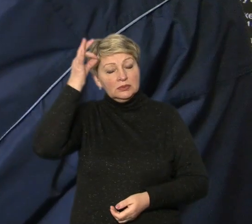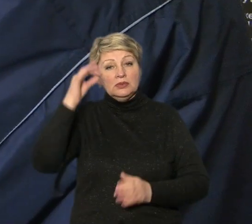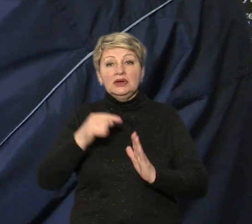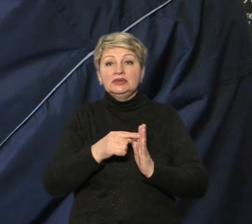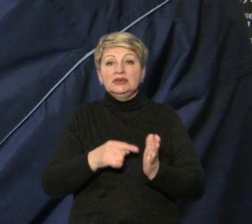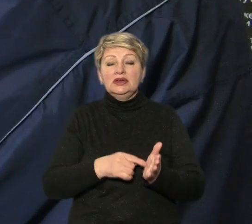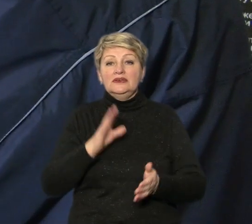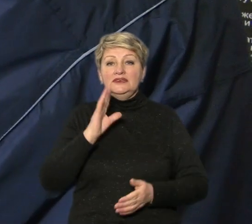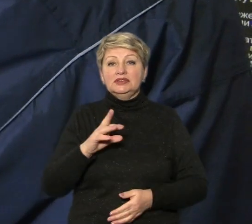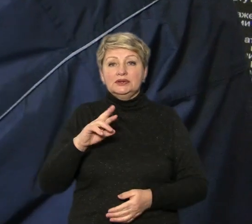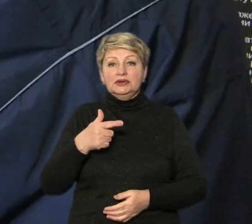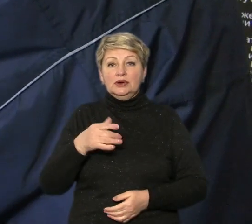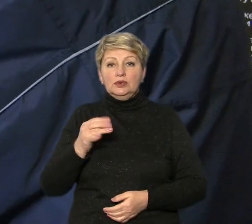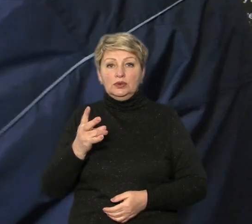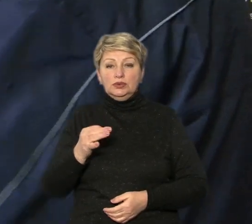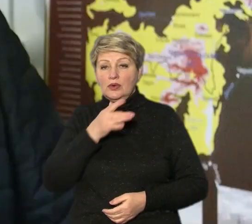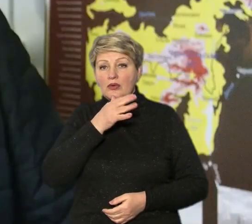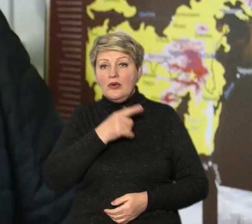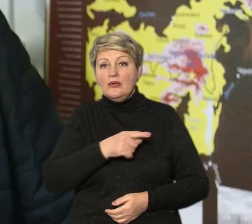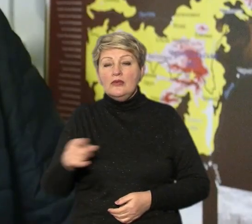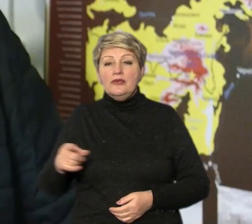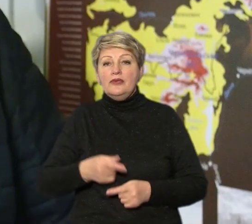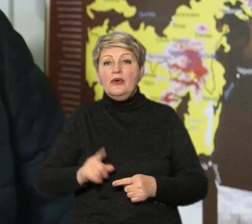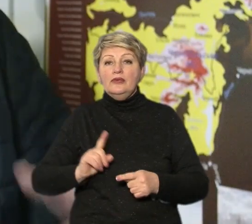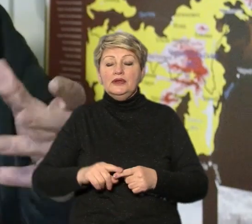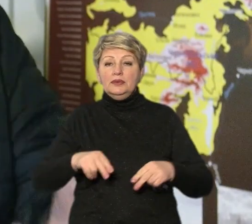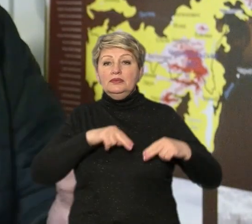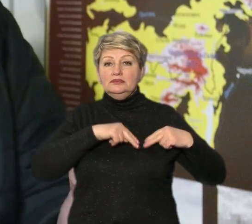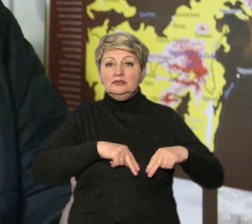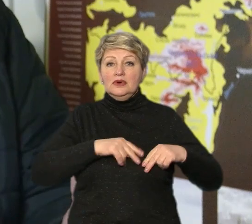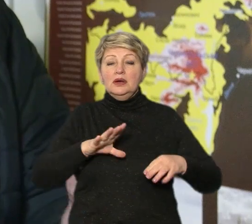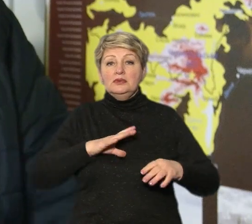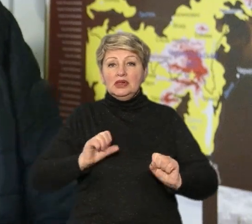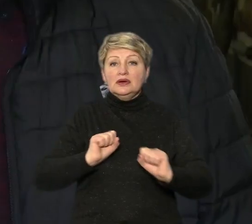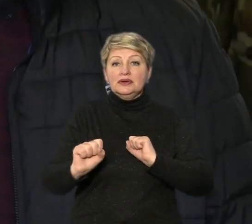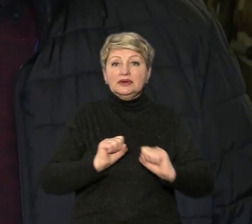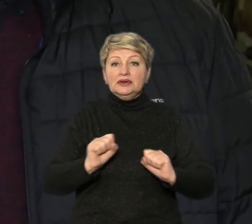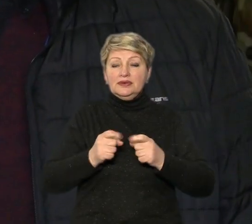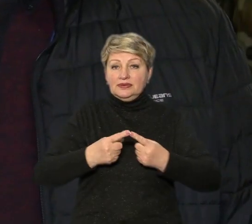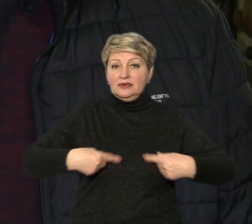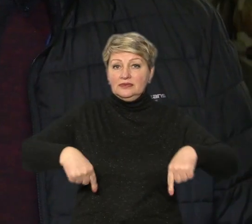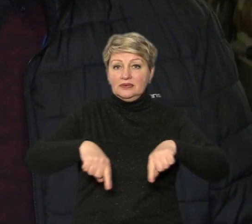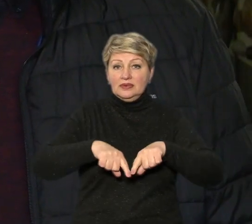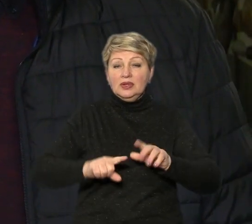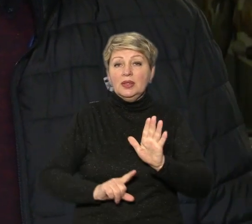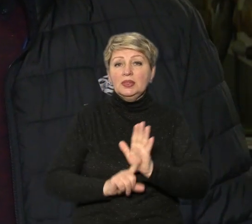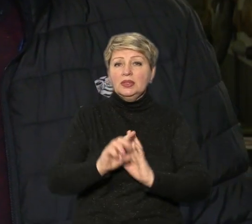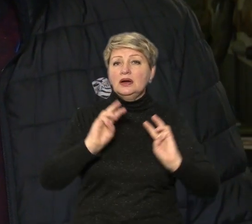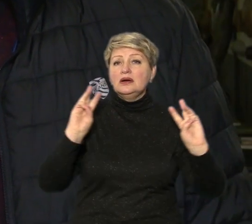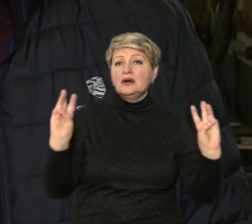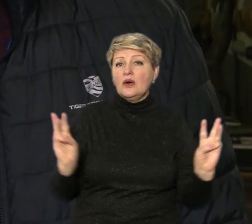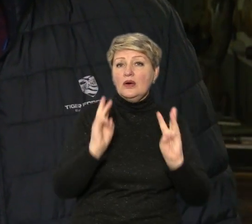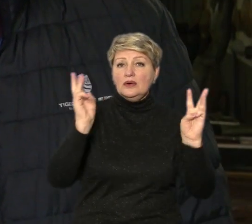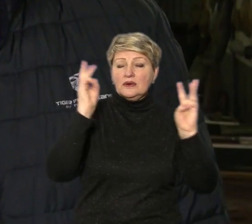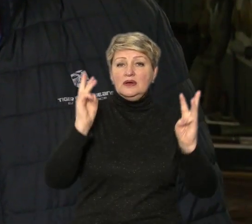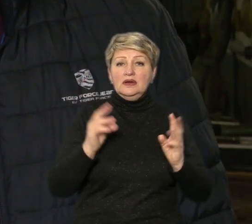Віктор Ягунов. Під час ліквідації аварій він працював керівником взводного загону. Начали горіти торфянники.